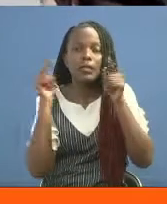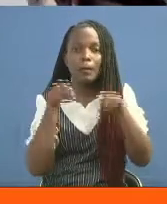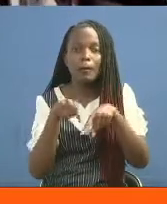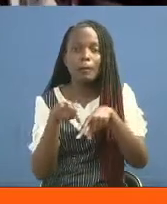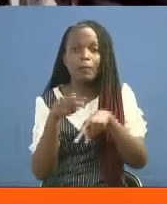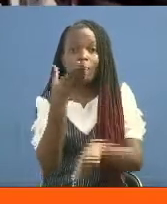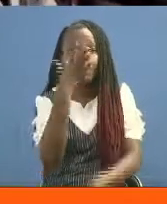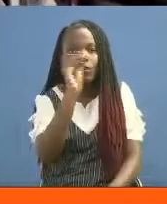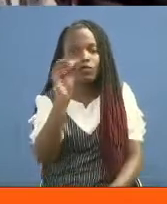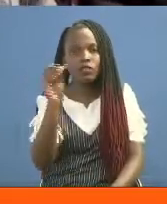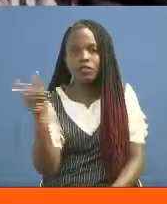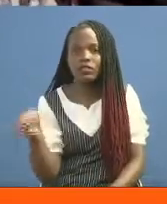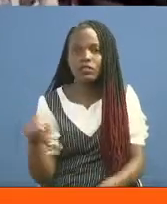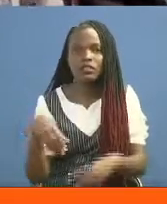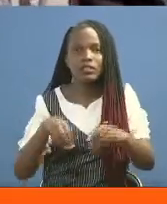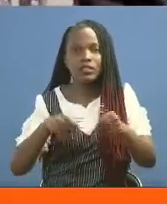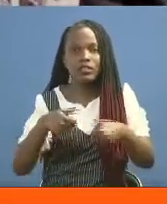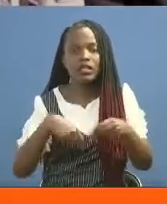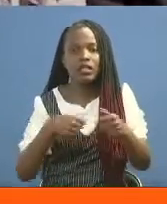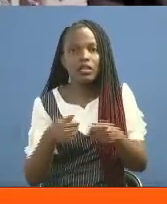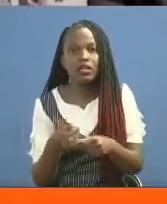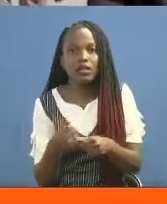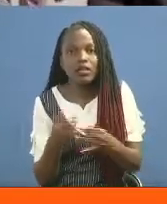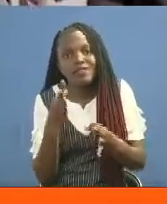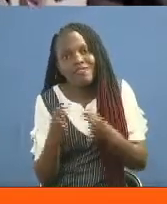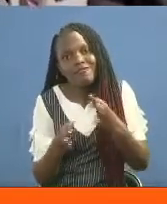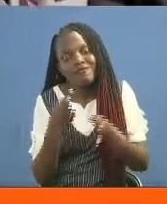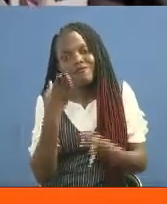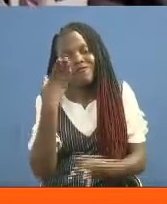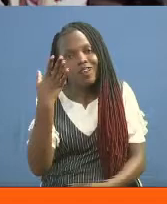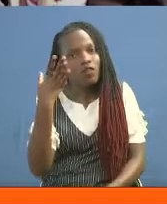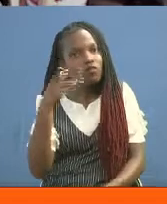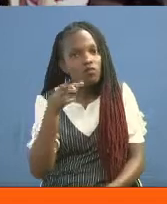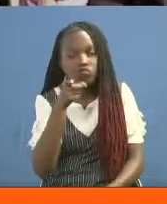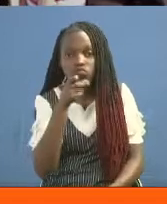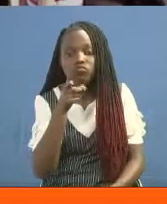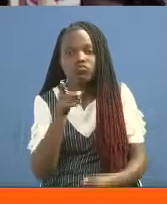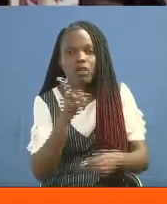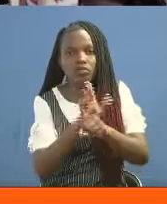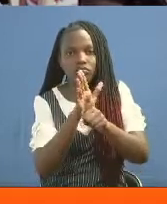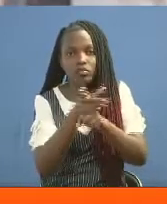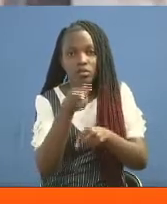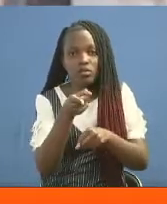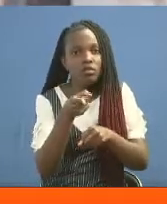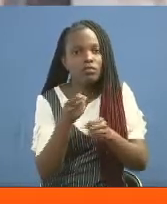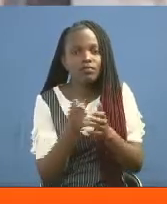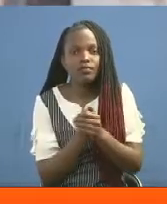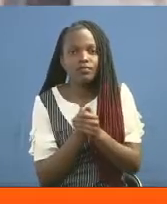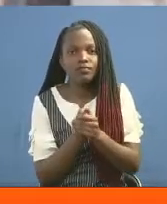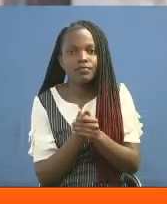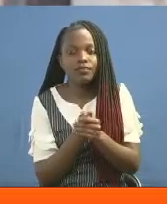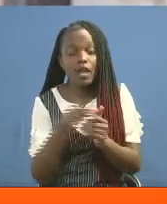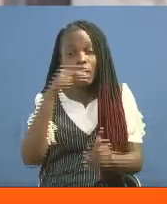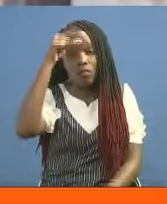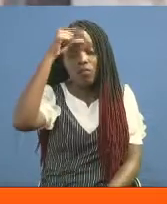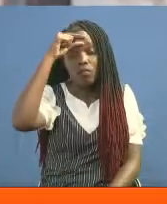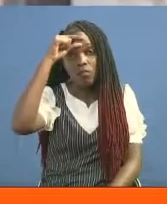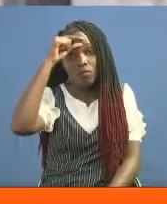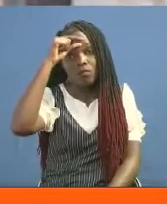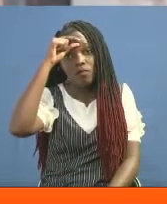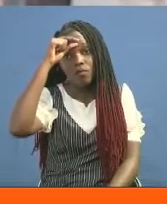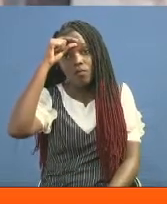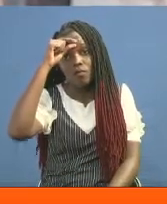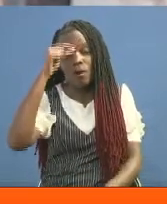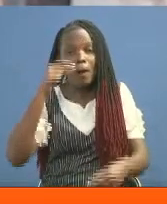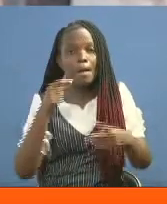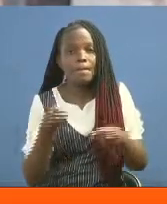na unapata kwa nyumba mkwa watu kama watano. Sasa ungeweza kugaramikia amsini kila siku. Kwa ya wa serekali, zitu mingi